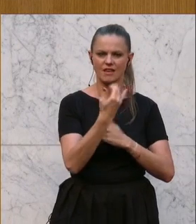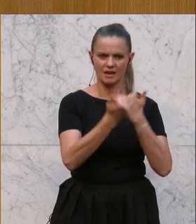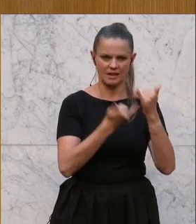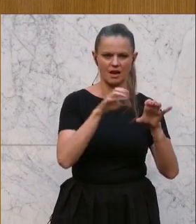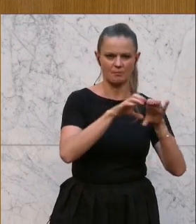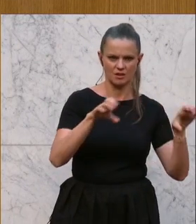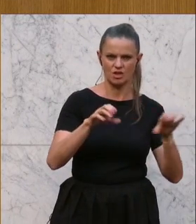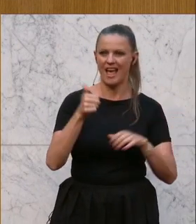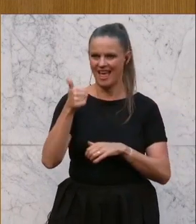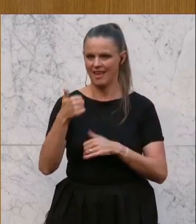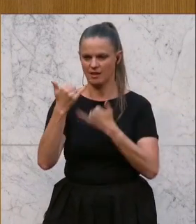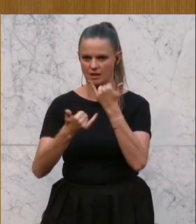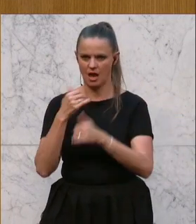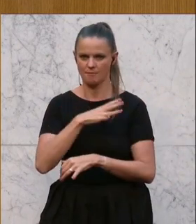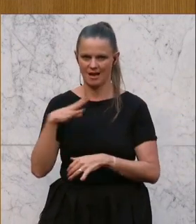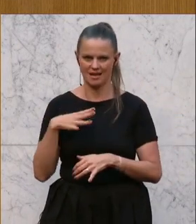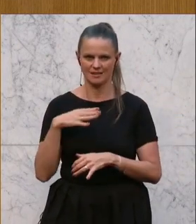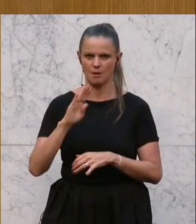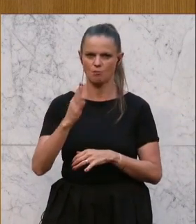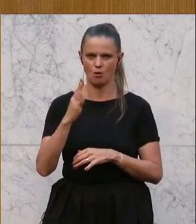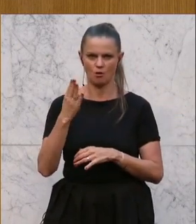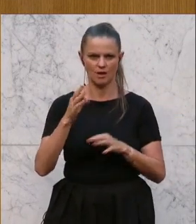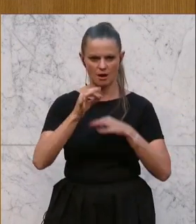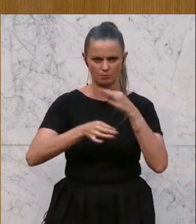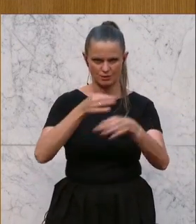plus ein Jahr Masterstudium, Stichwort Bologna-Prozess.